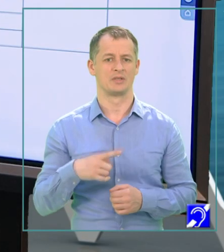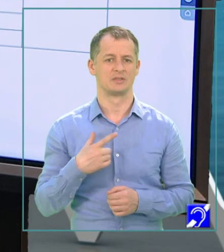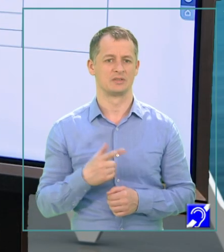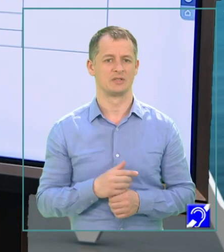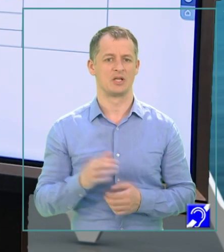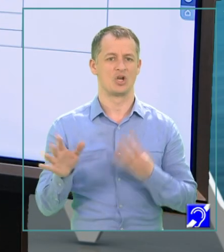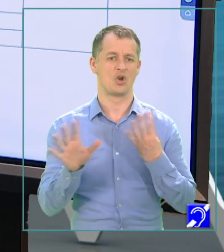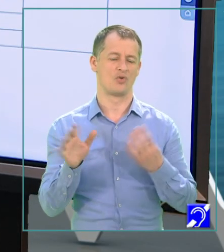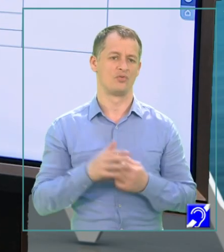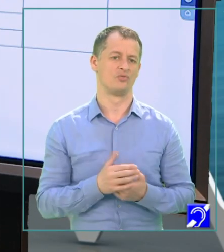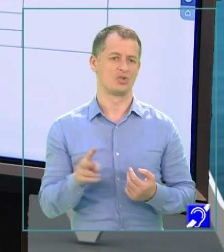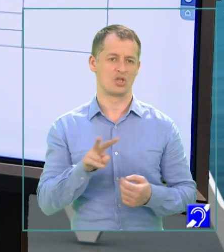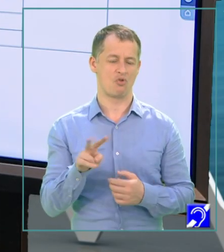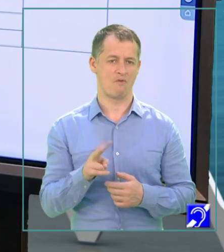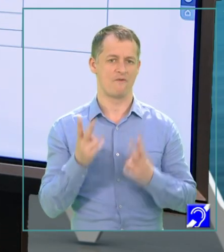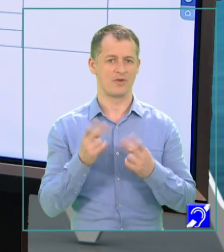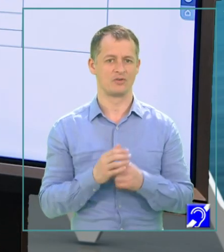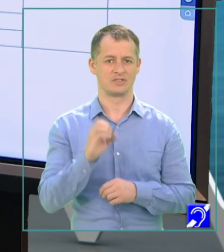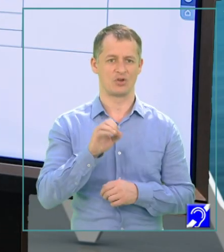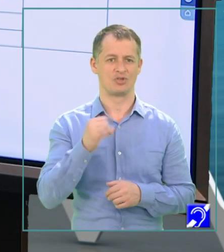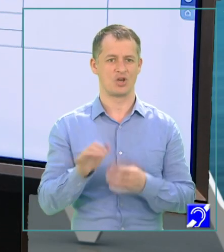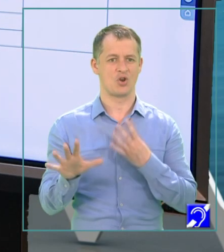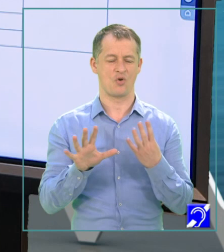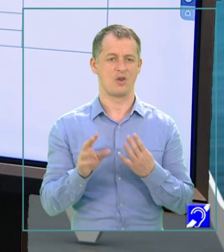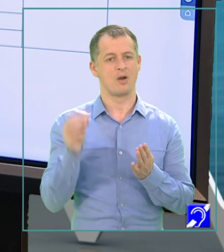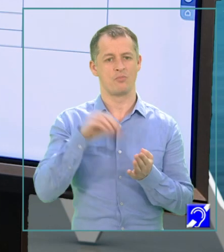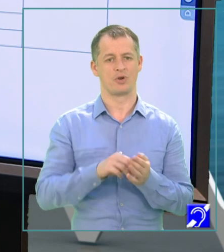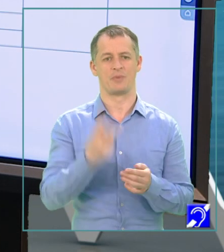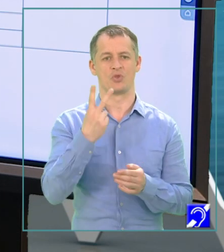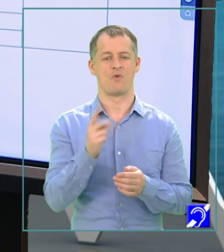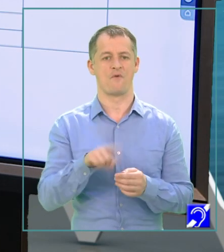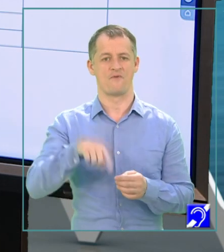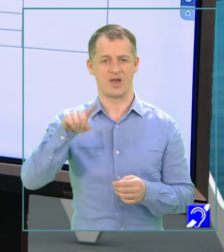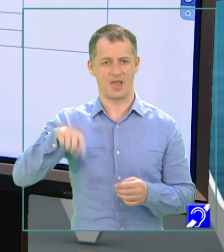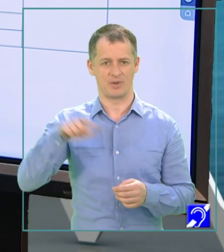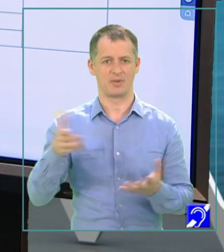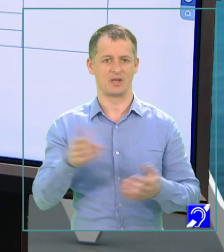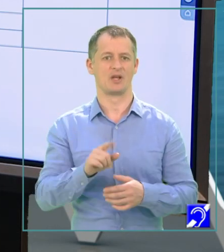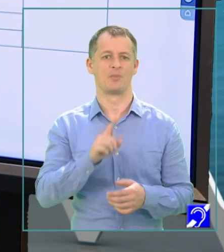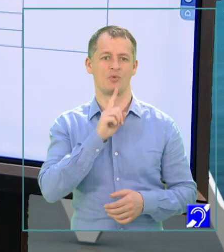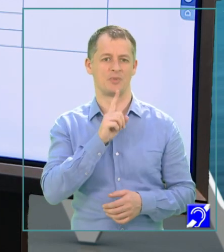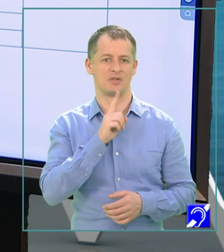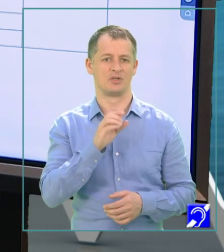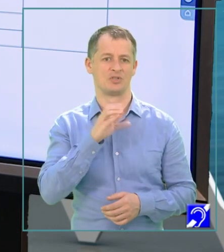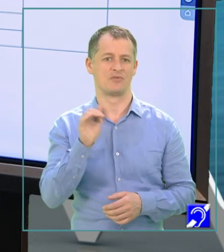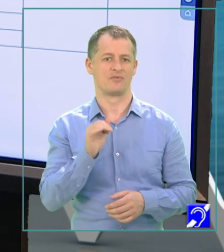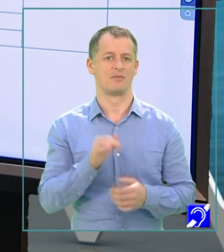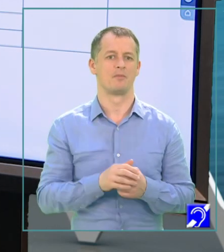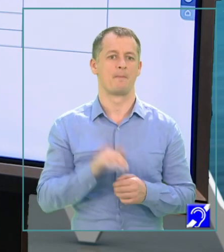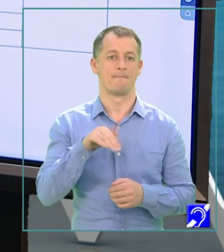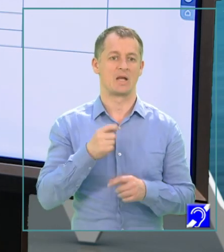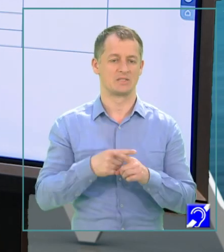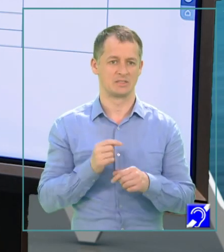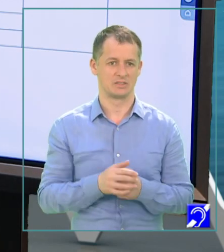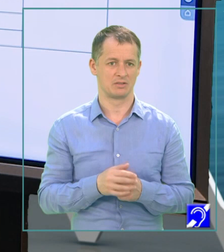valoarea 9. Cele două valori, 0 și 9, le vom pune în două variabile pe care eu le-am numit cif max pentru că